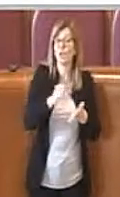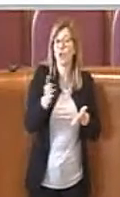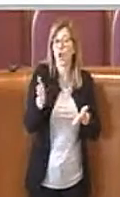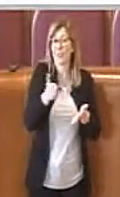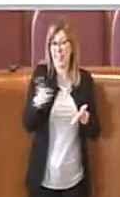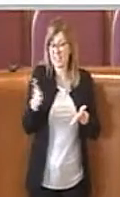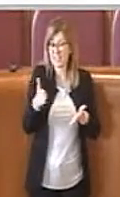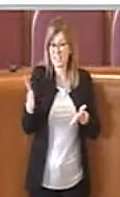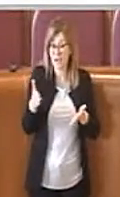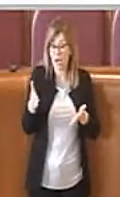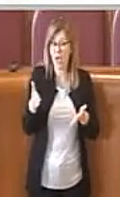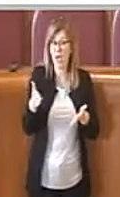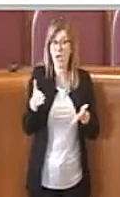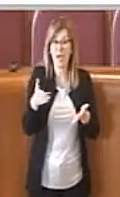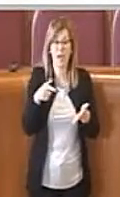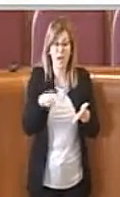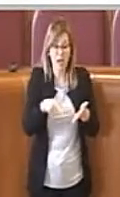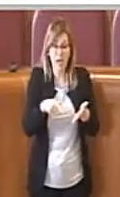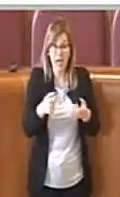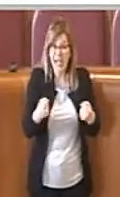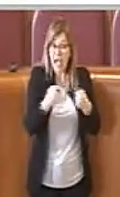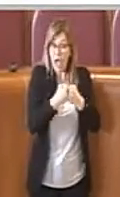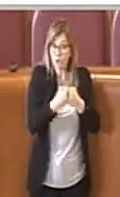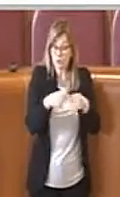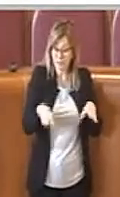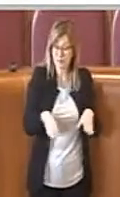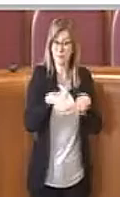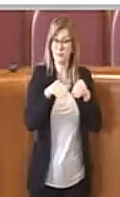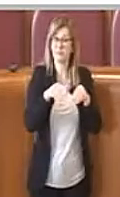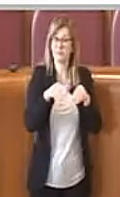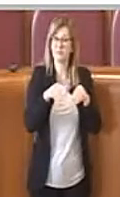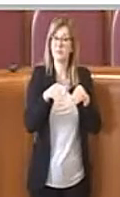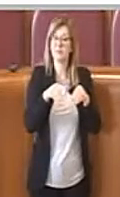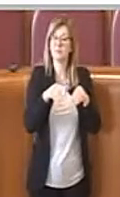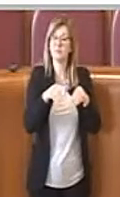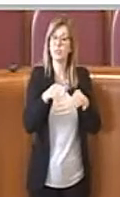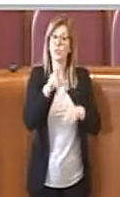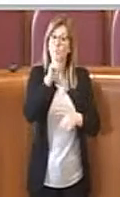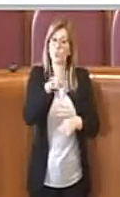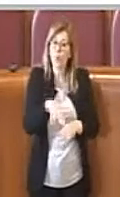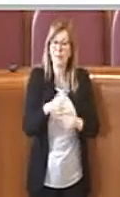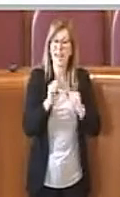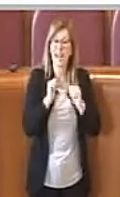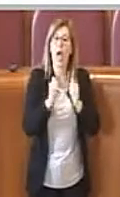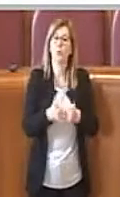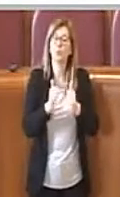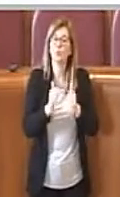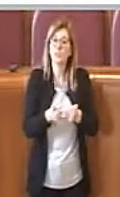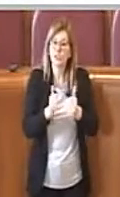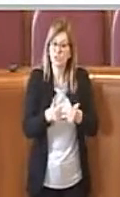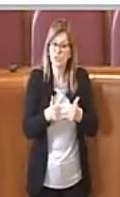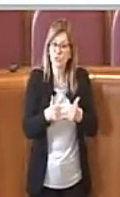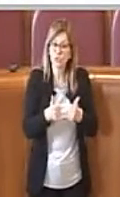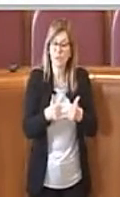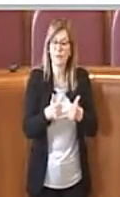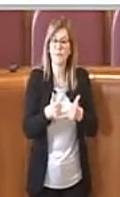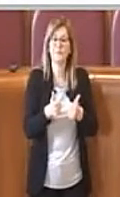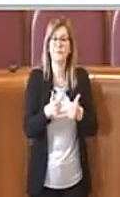la causa è sorta nel 2011, quindi